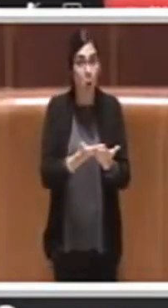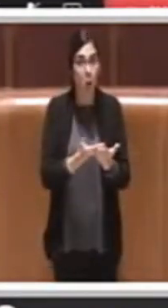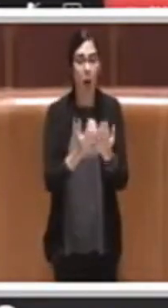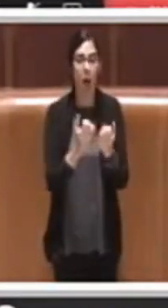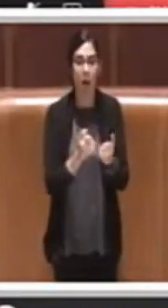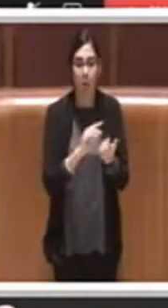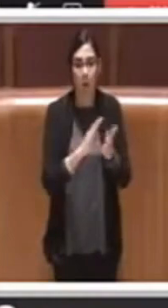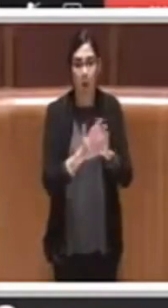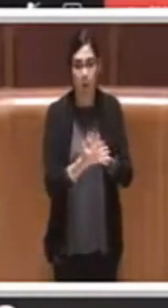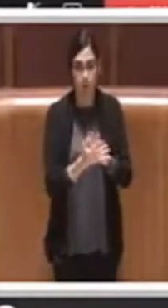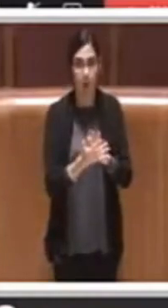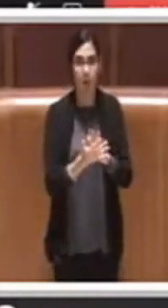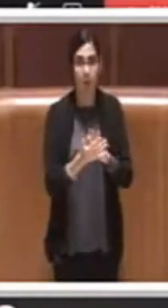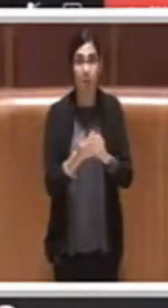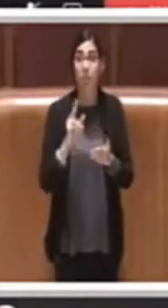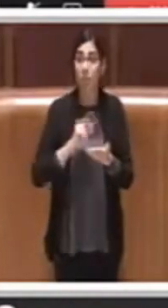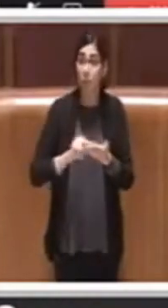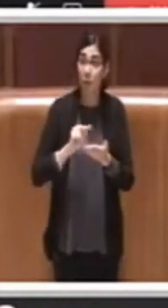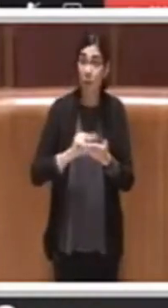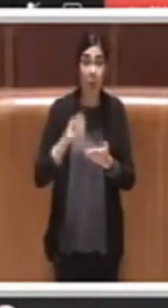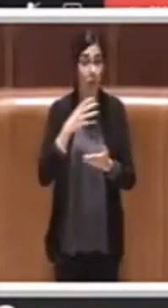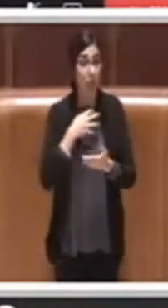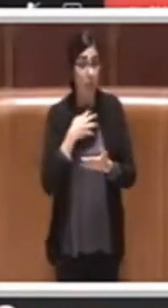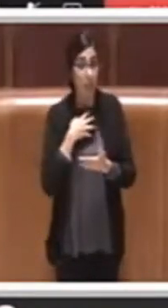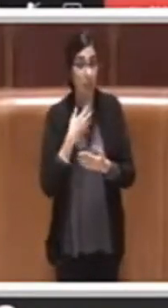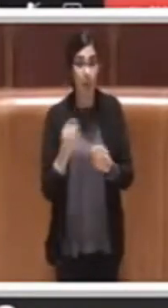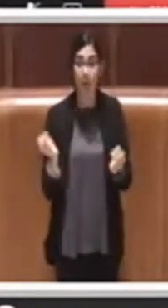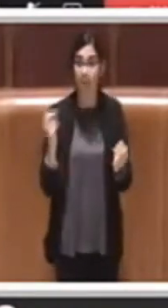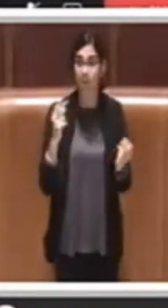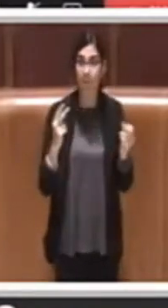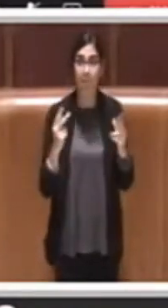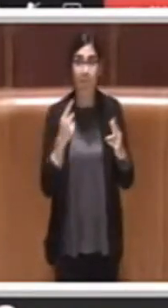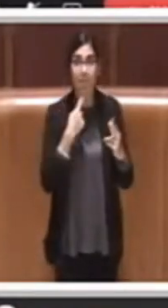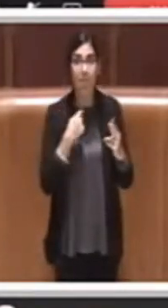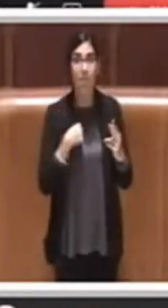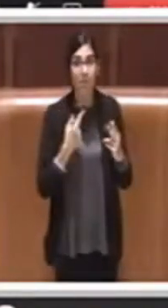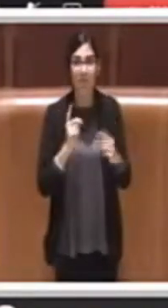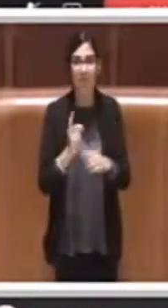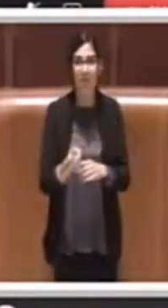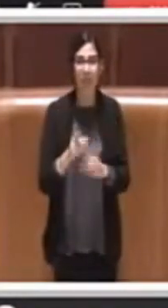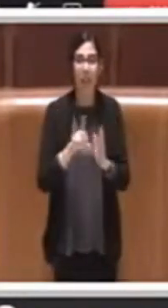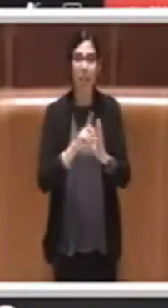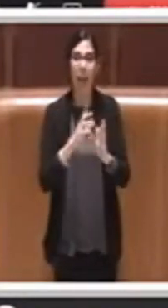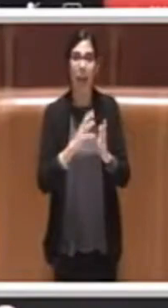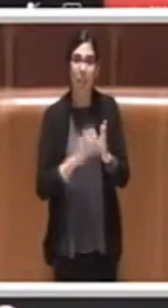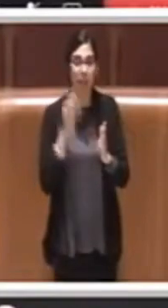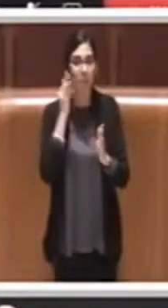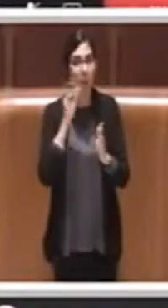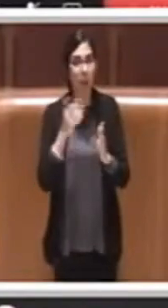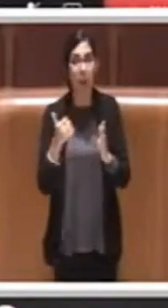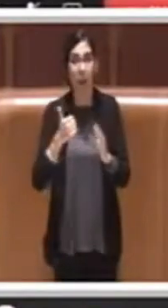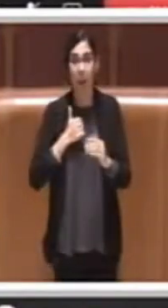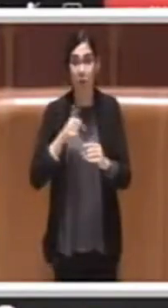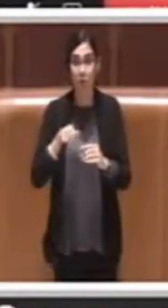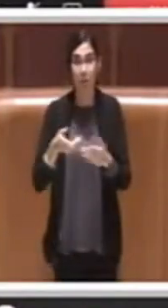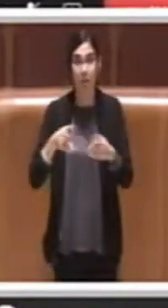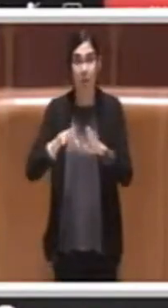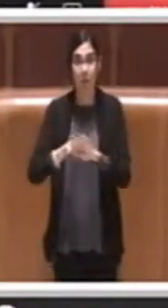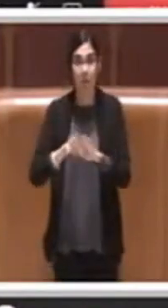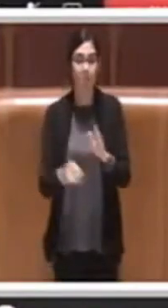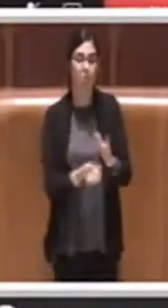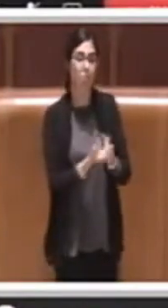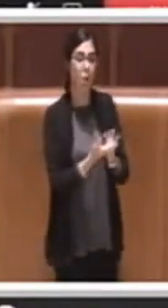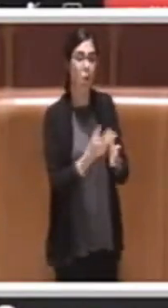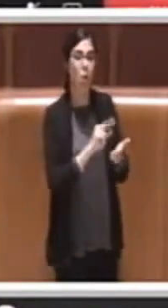dagli uffici e dagli assessorati che si è indirittura da vivo con la delibera per la chiusura e l'istituzione dell